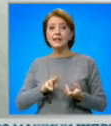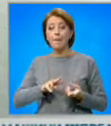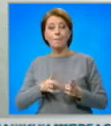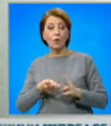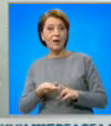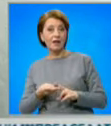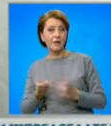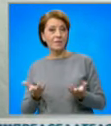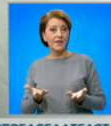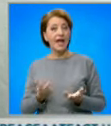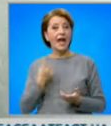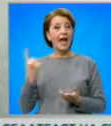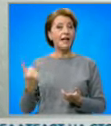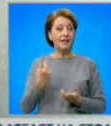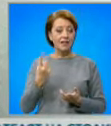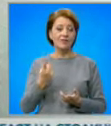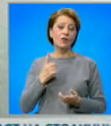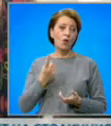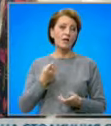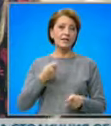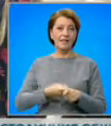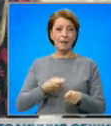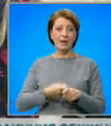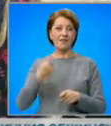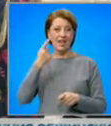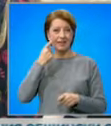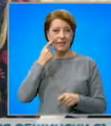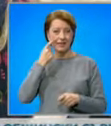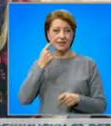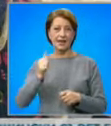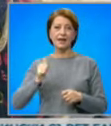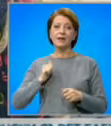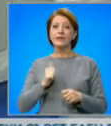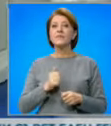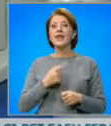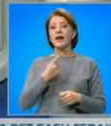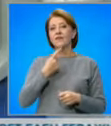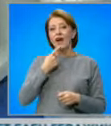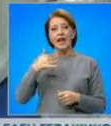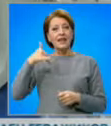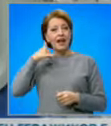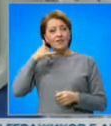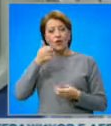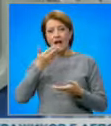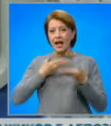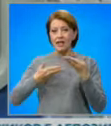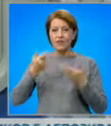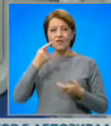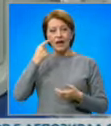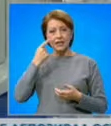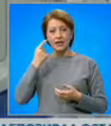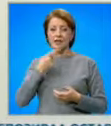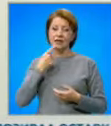Единственият начин е, ако се направи тест за антитела. В телефонен разговор отрези и разград обясниха, че могат само да направят